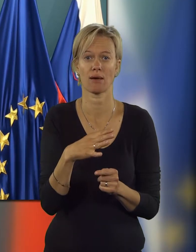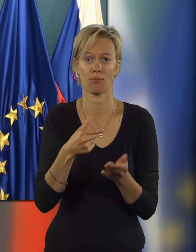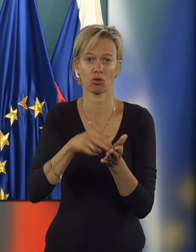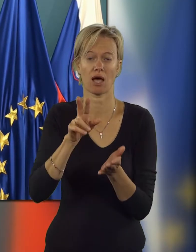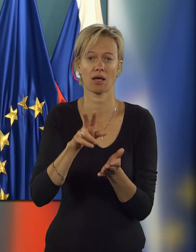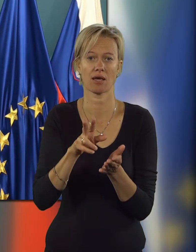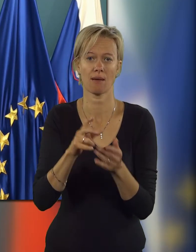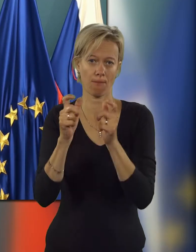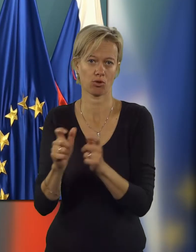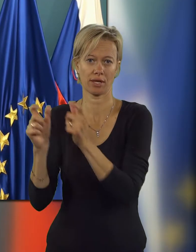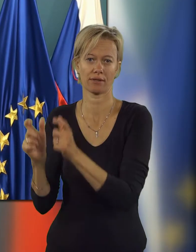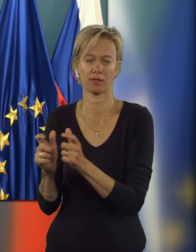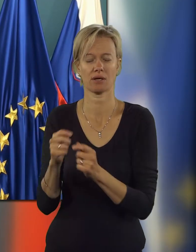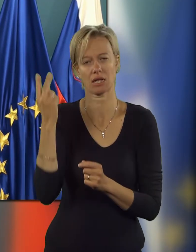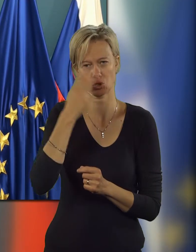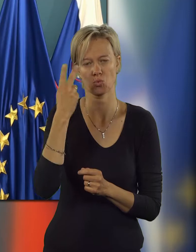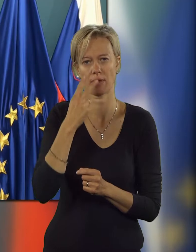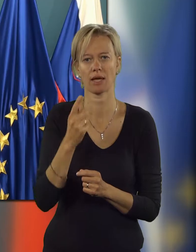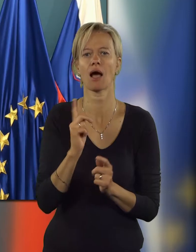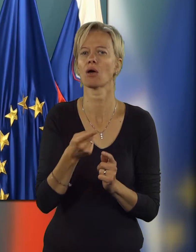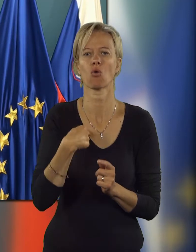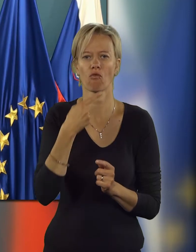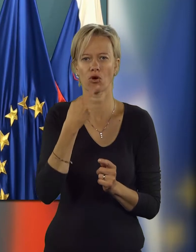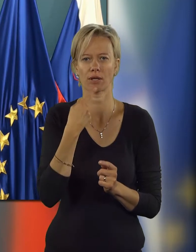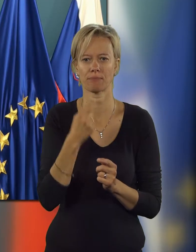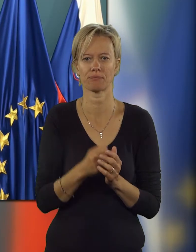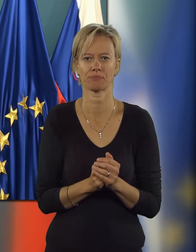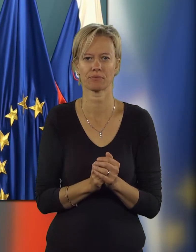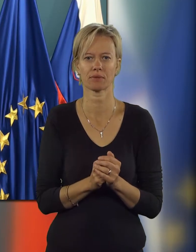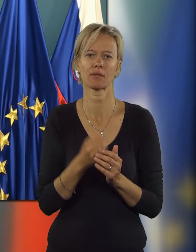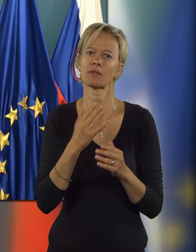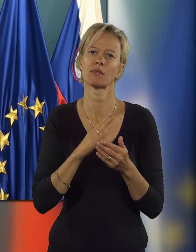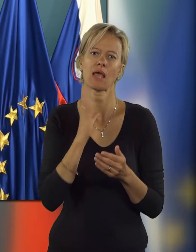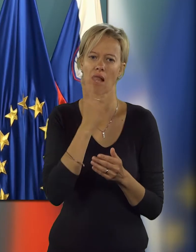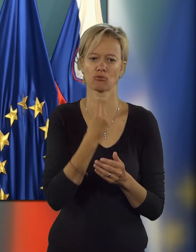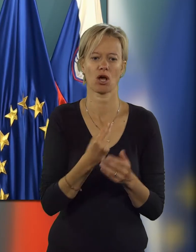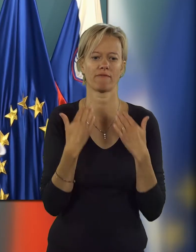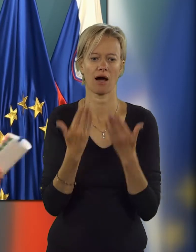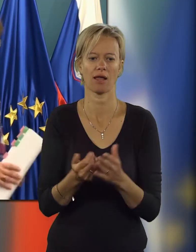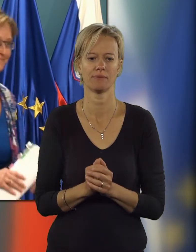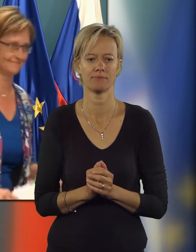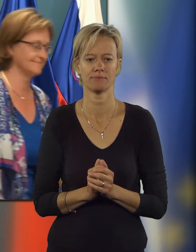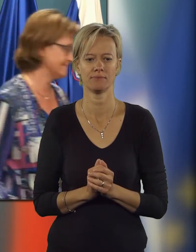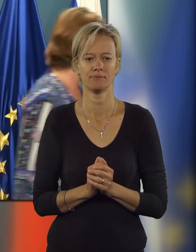prodaje, podjeti razume, kaj govorim. Najlepša hvala.